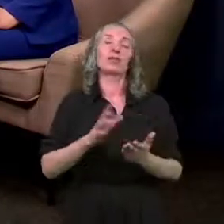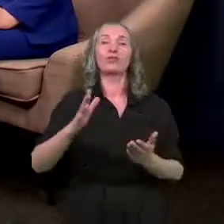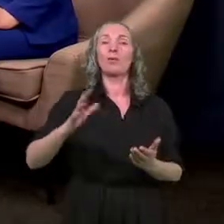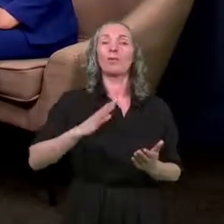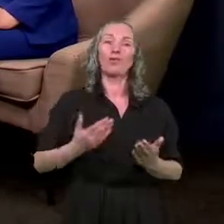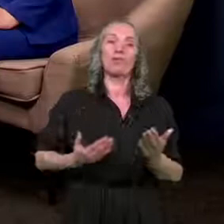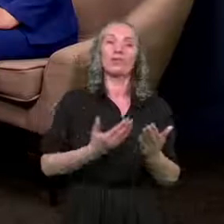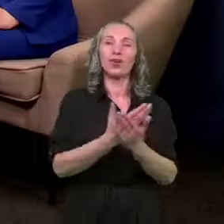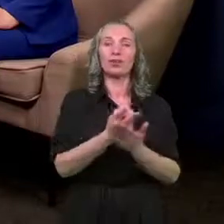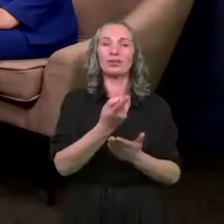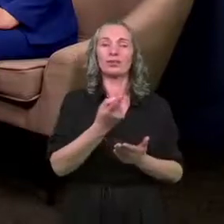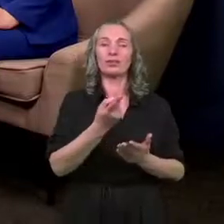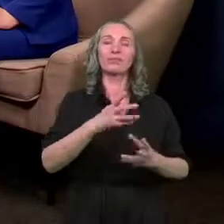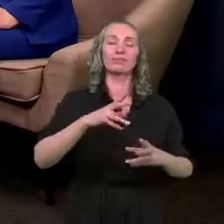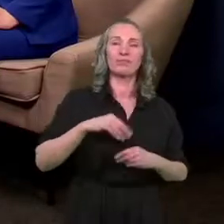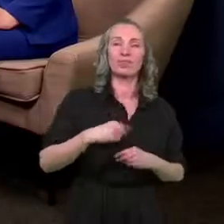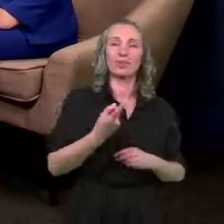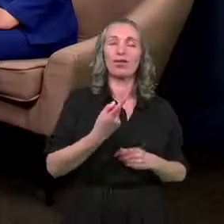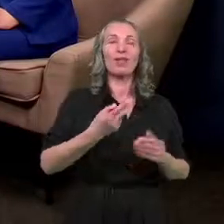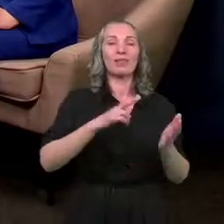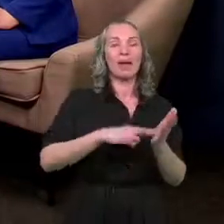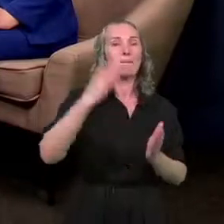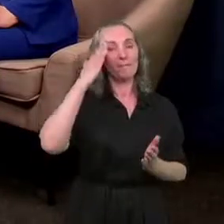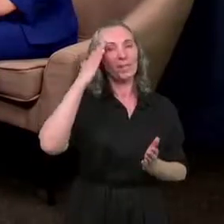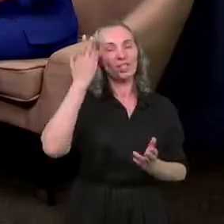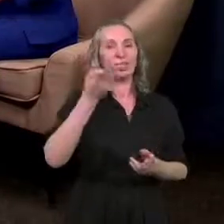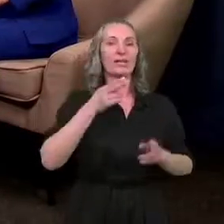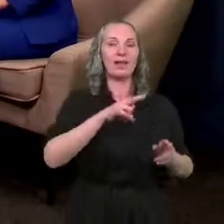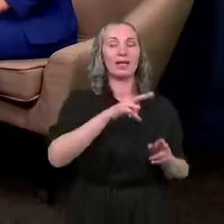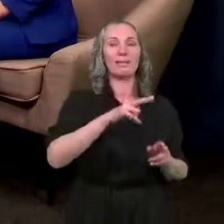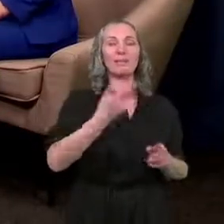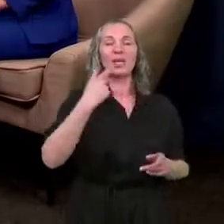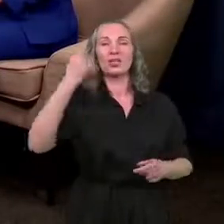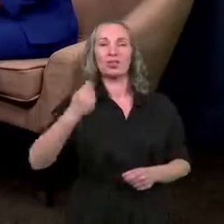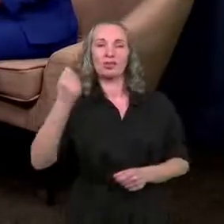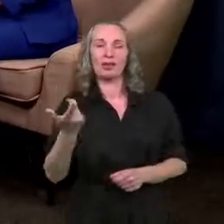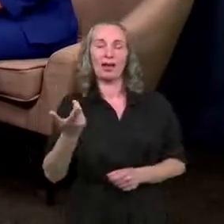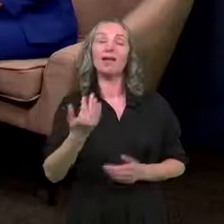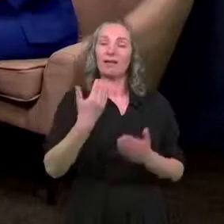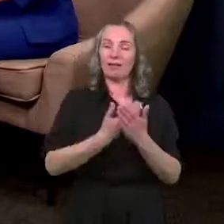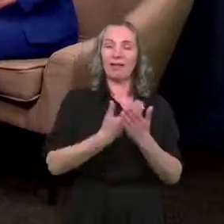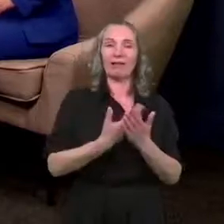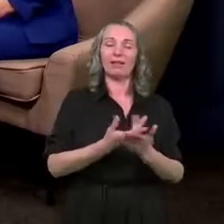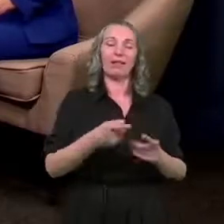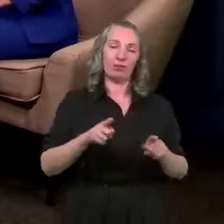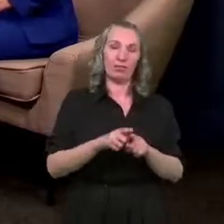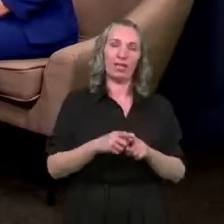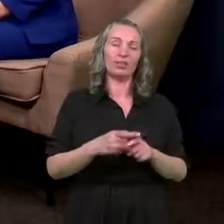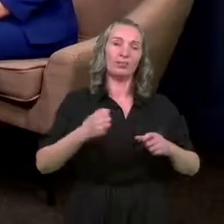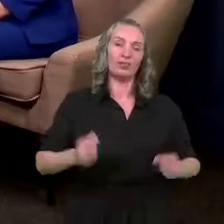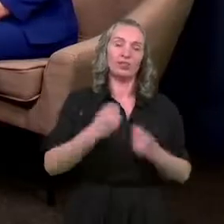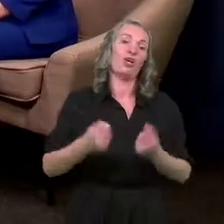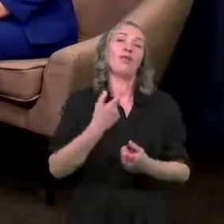były wnioski kwalifikujące się na mieszkania o najem socjalny i dlatego też podjęliśmy